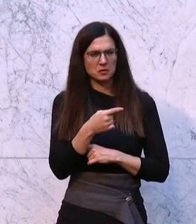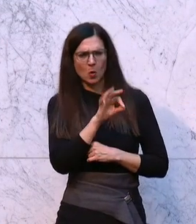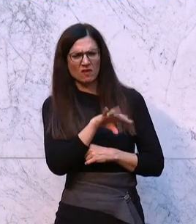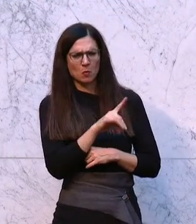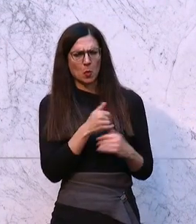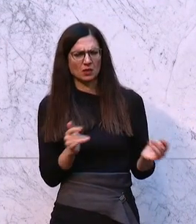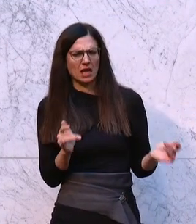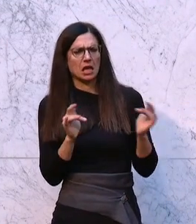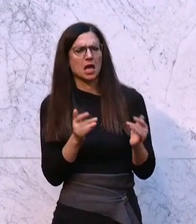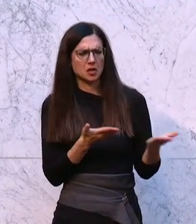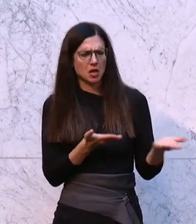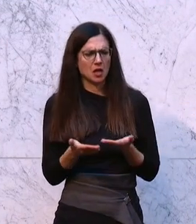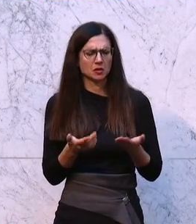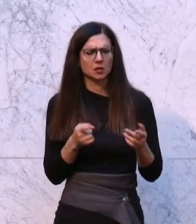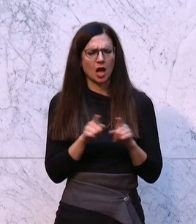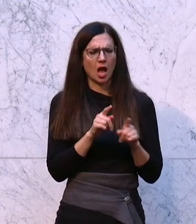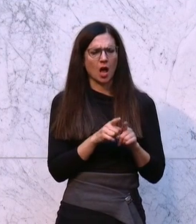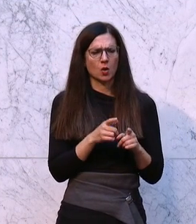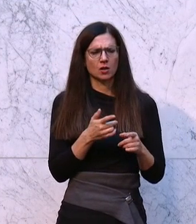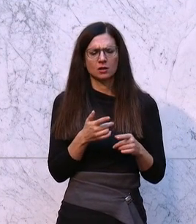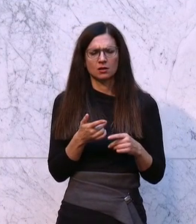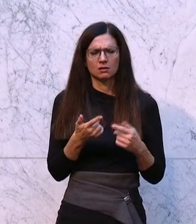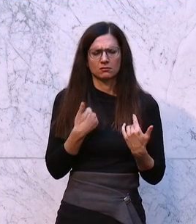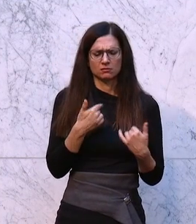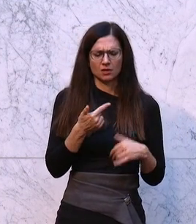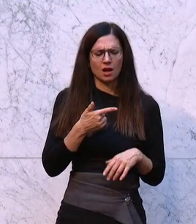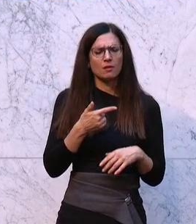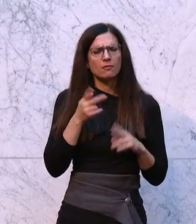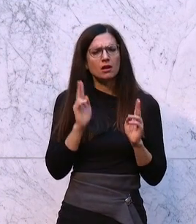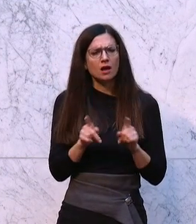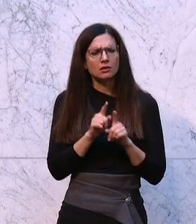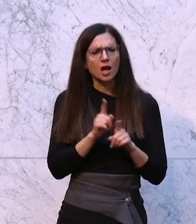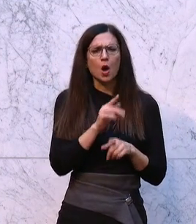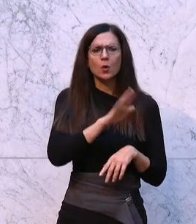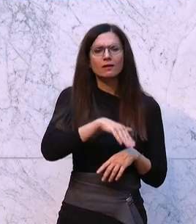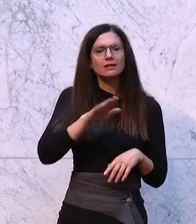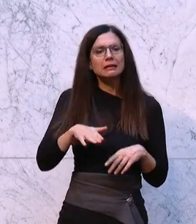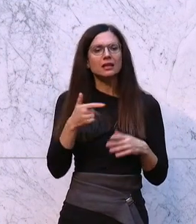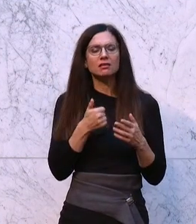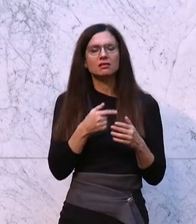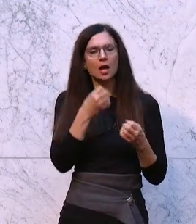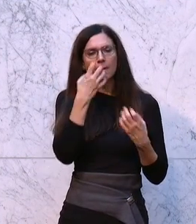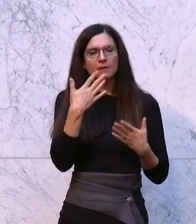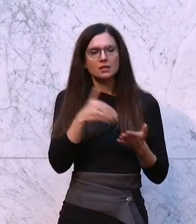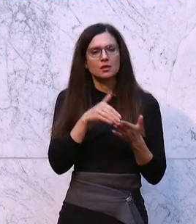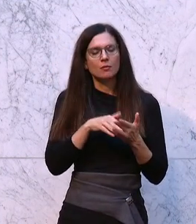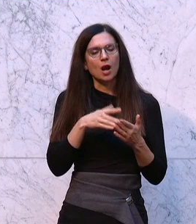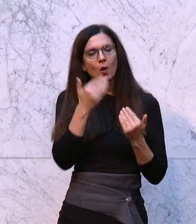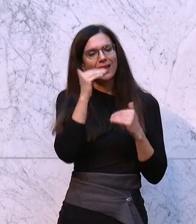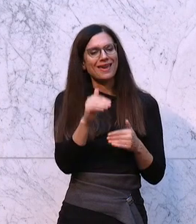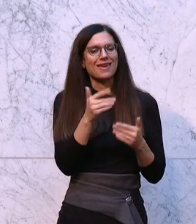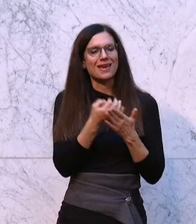sozusagen dagegen sein, dass man auch Kinderschändern jetzt Ehrenzeichen aberkennen kann. Da möchte ich schon dazu sagen,